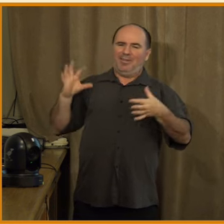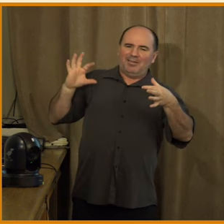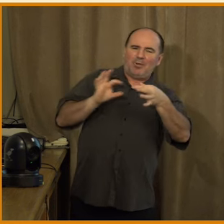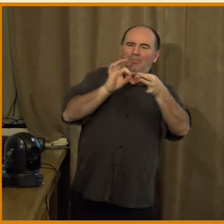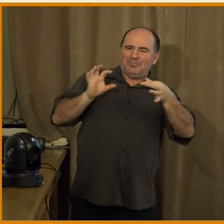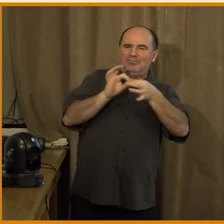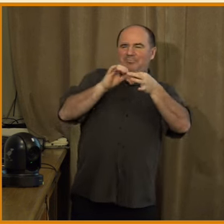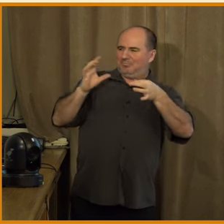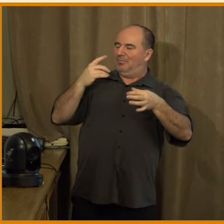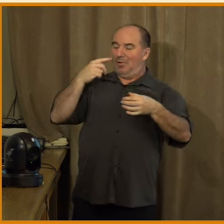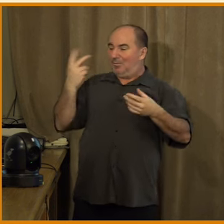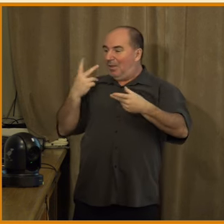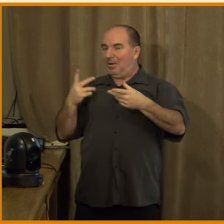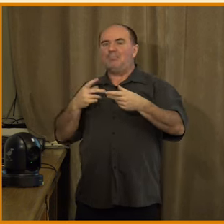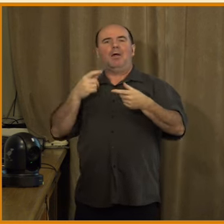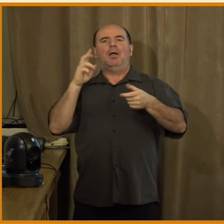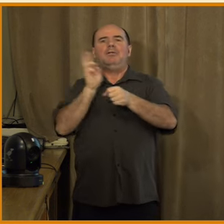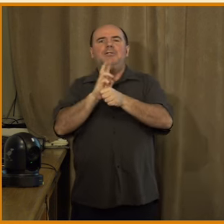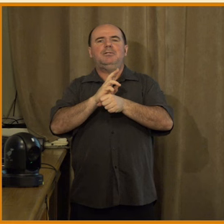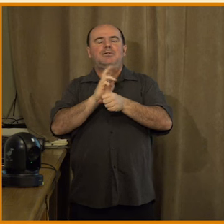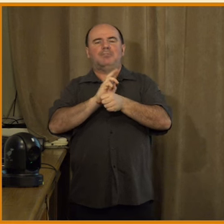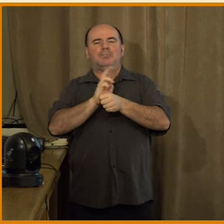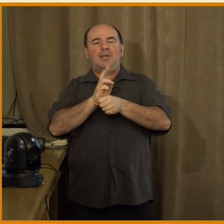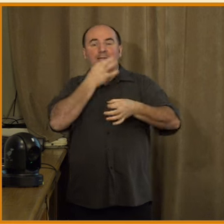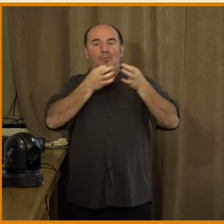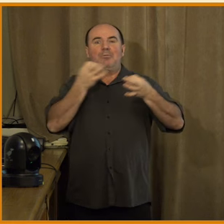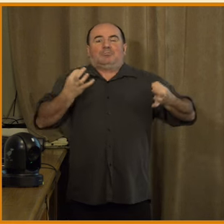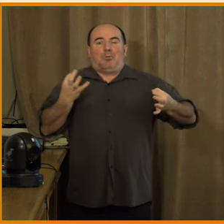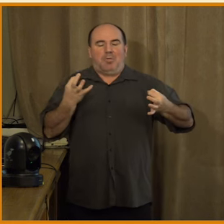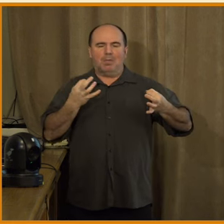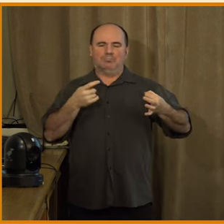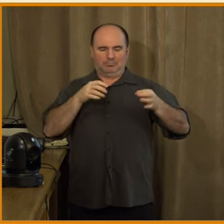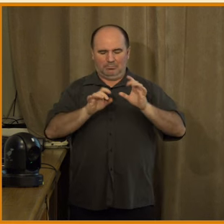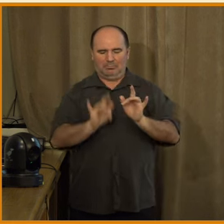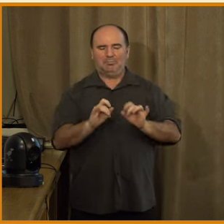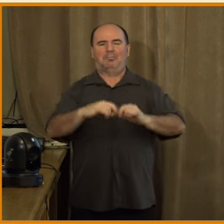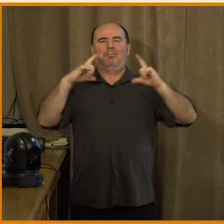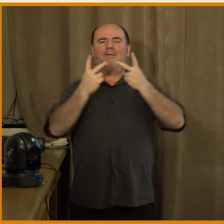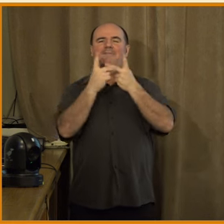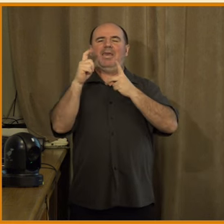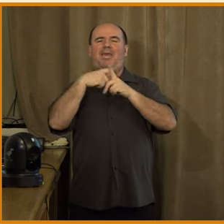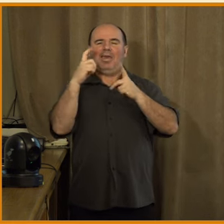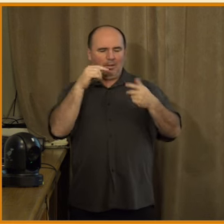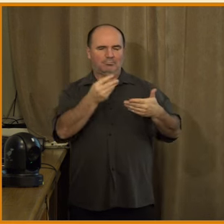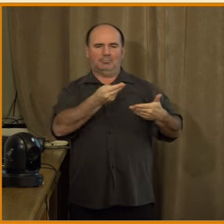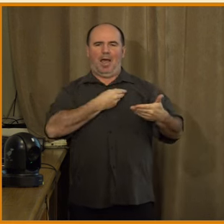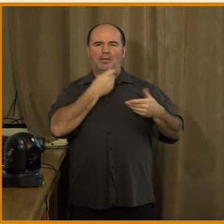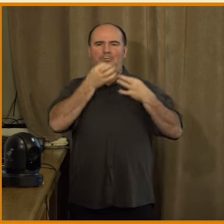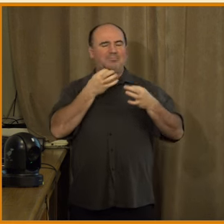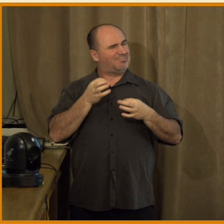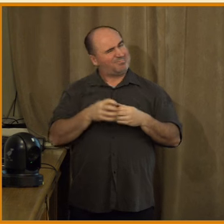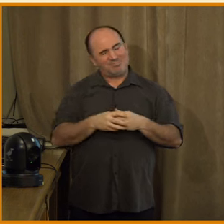která tady padla, která zároveň ale neodpovídá tomu, jak se právě s tím termínem potom pracuje v realitě. My, když chceme něco označit za